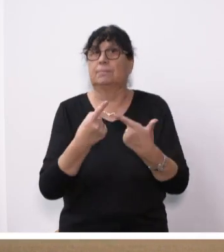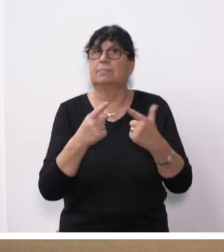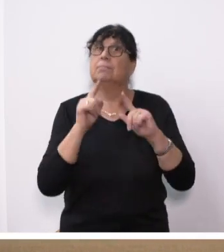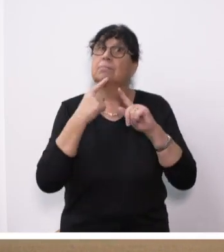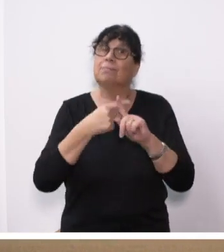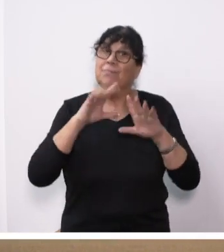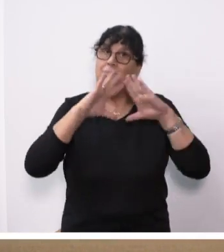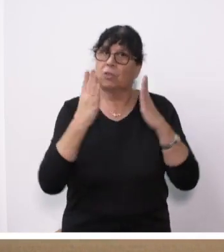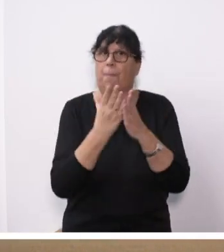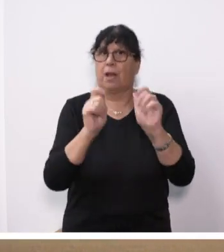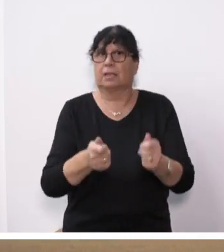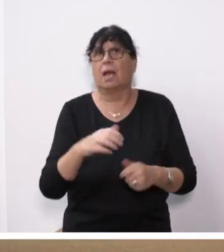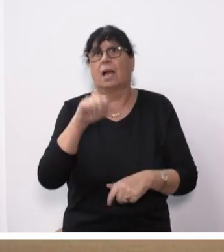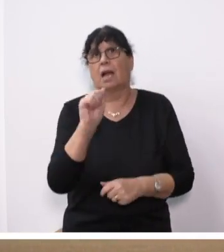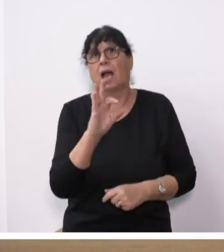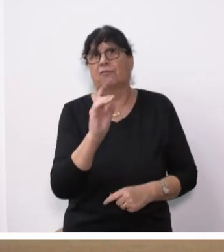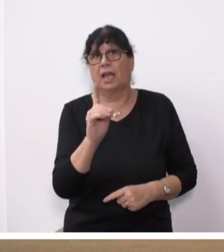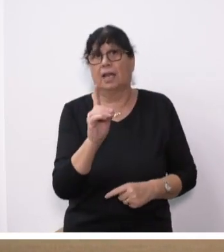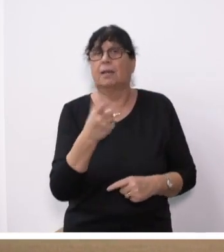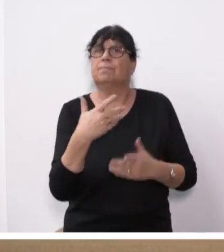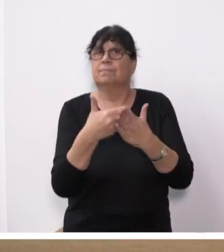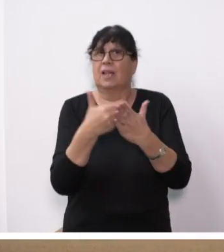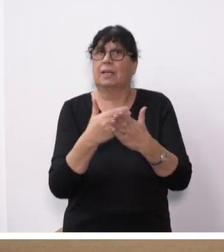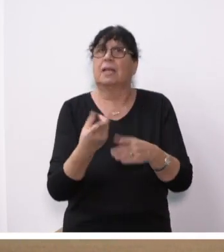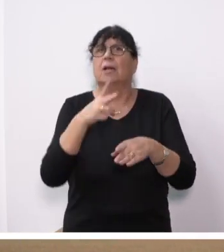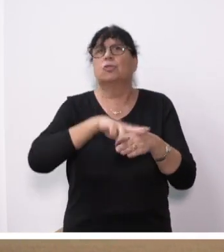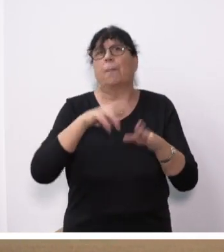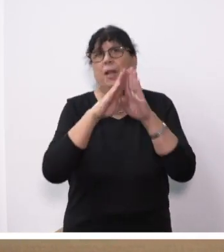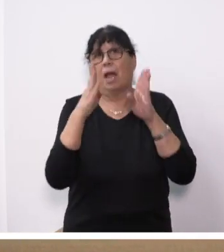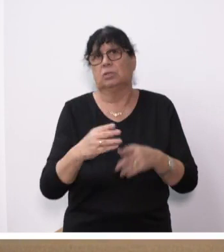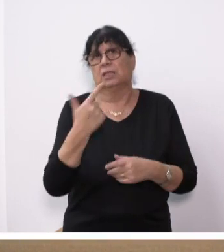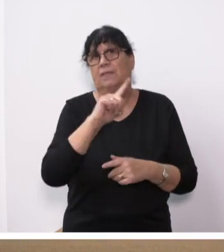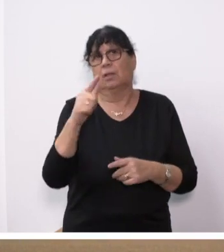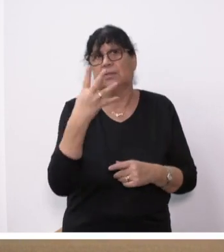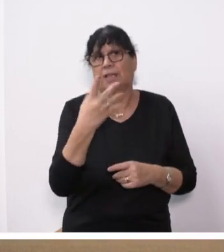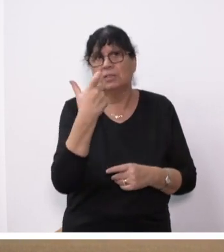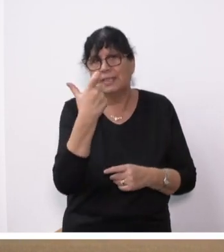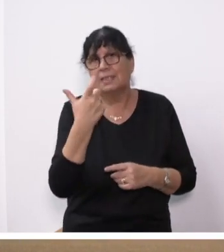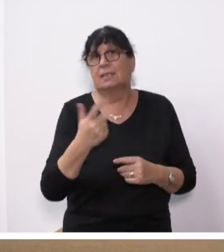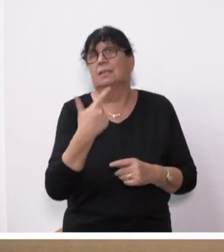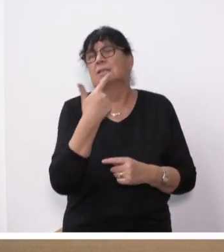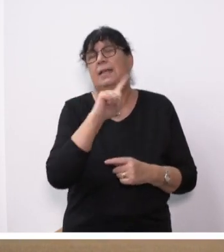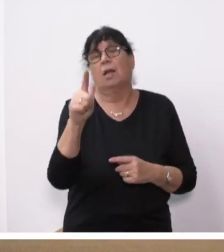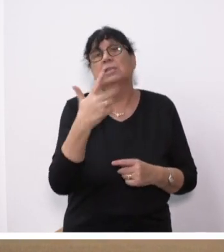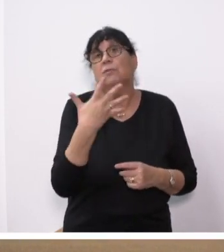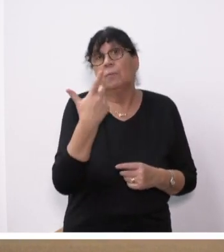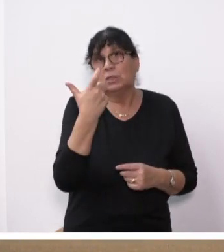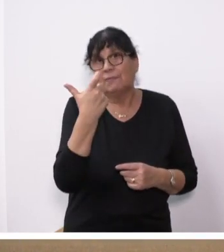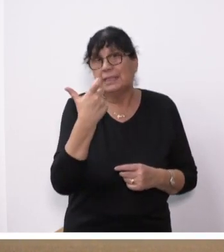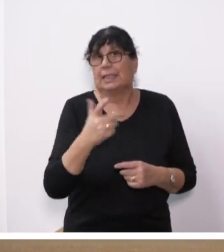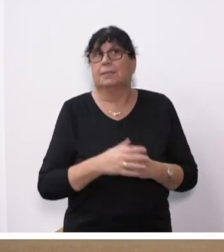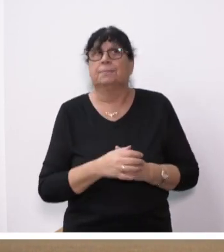Globalantrag der AfD-Landtagsfraktion betreffend Doppelhaushalt 2024-2025